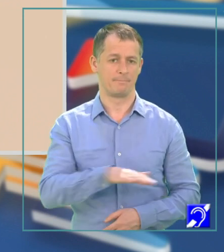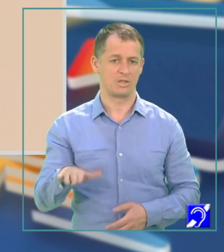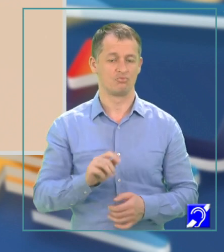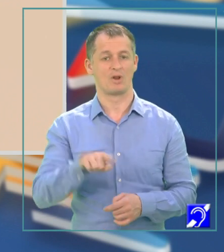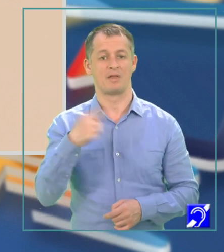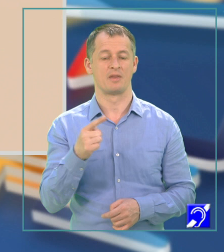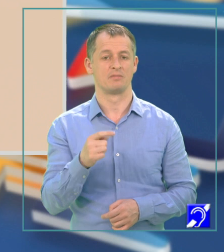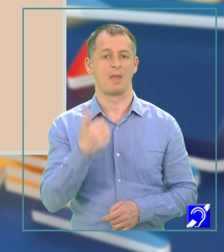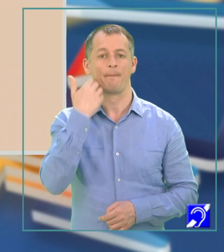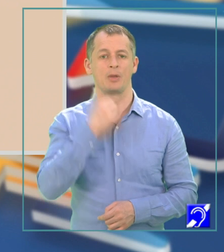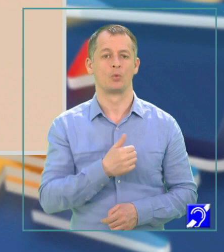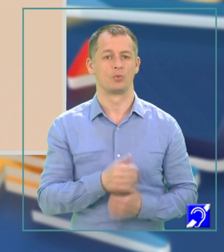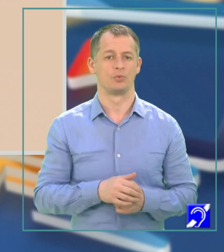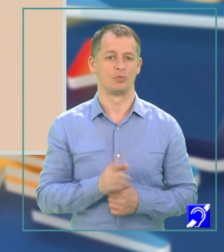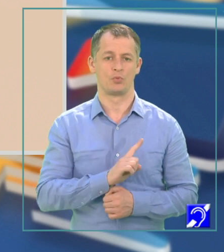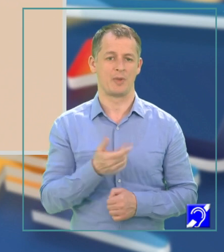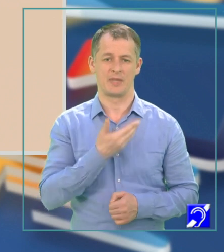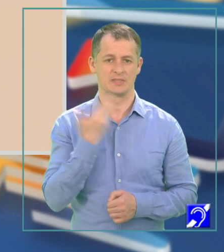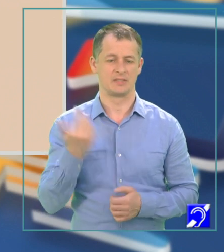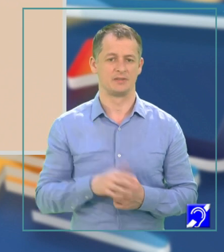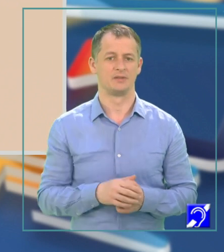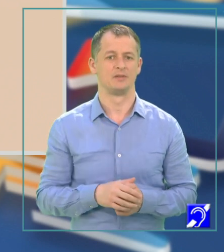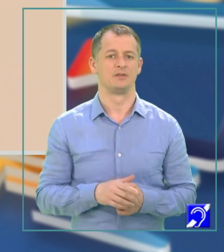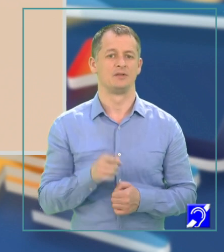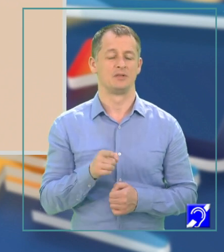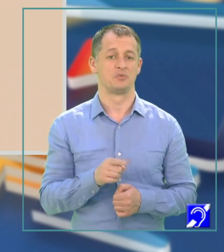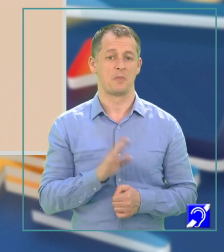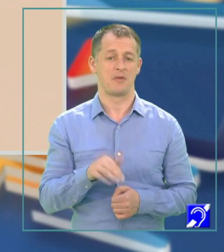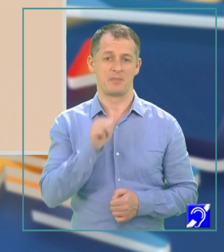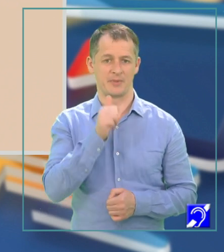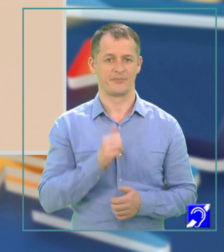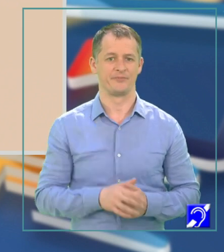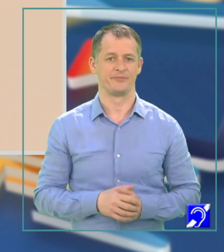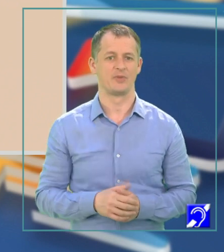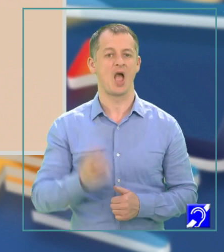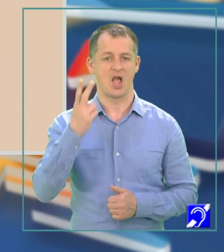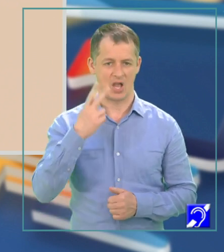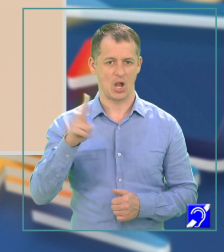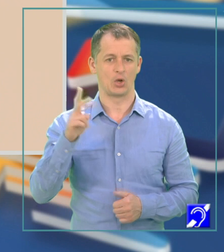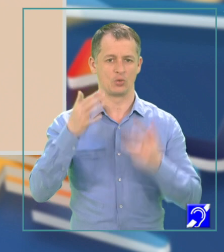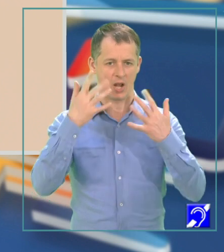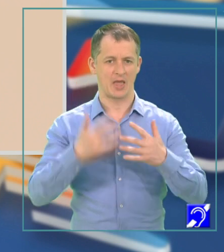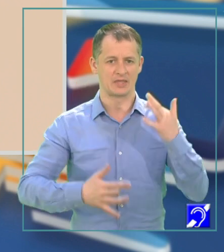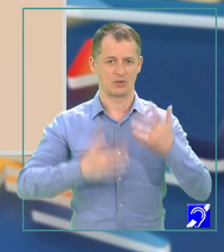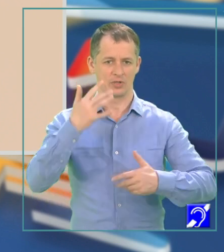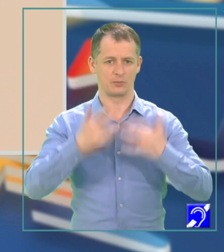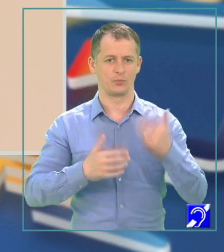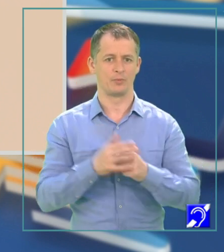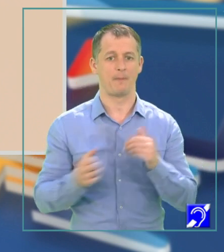pierdut, dar 4 nu este mai mare decât cif max și aici nu am mai reținut nimic. A continuat algoritmul până la ultima